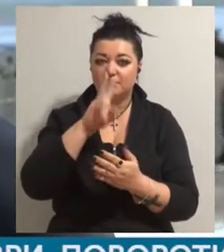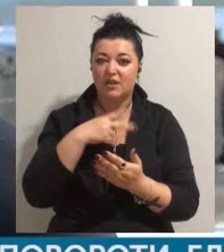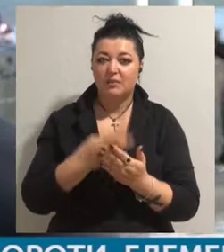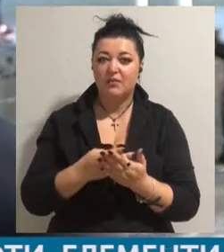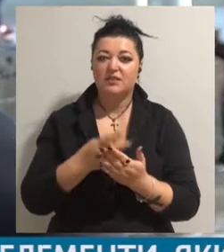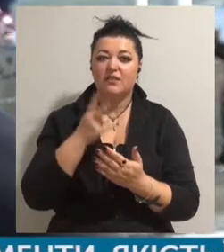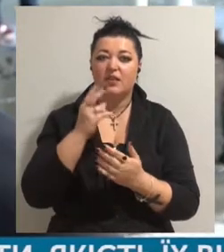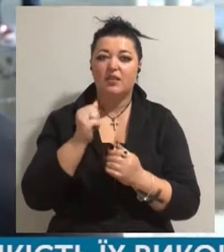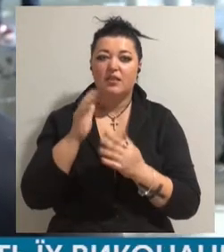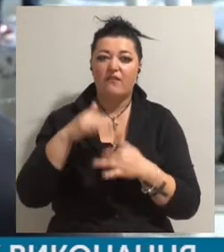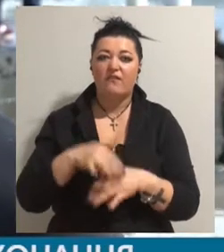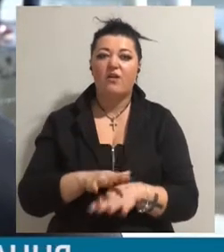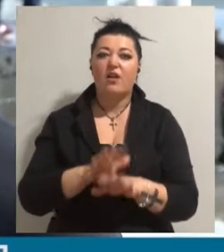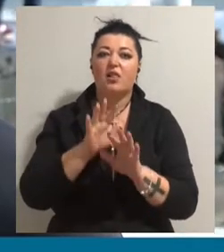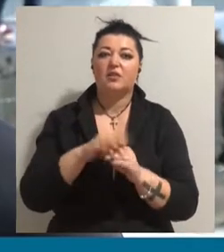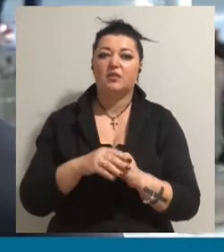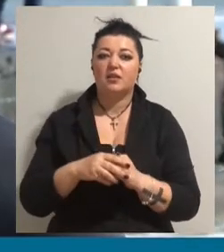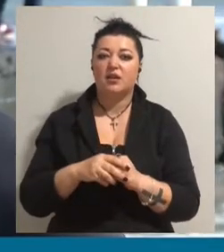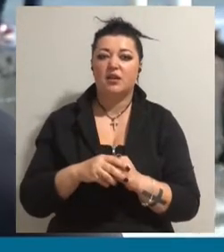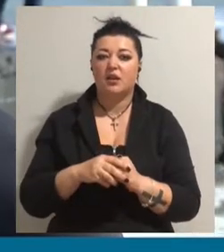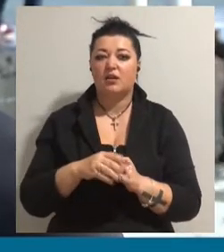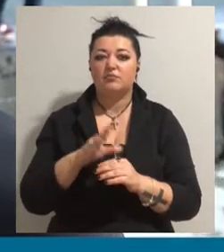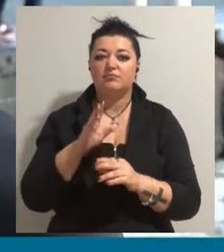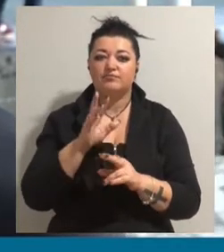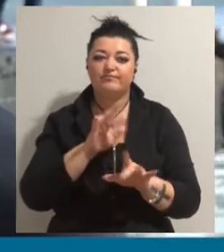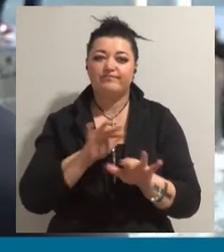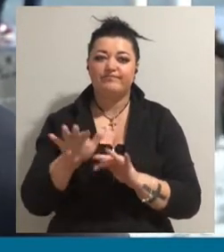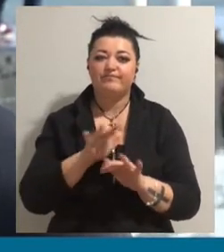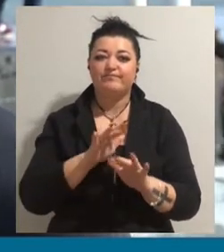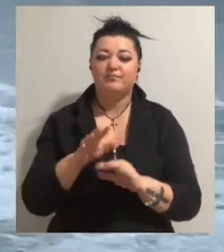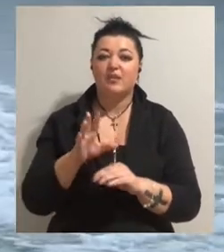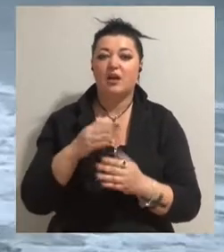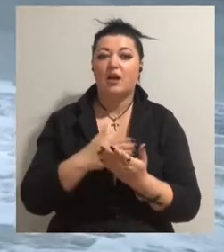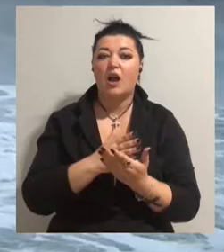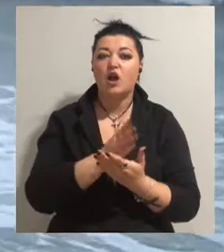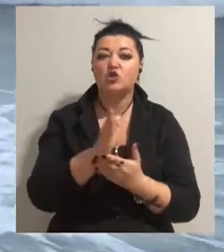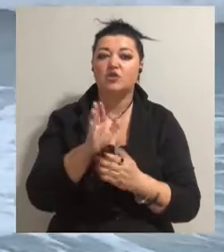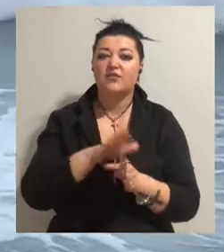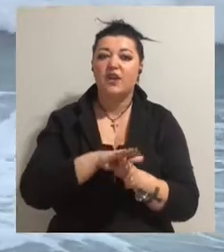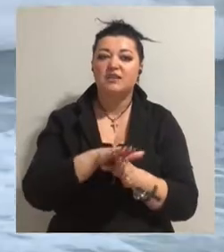то є маневри, повороти, елементи, качість їх іспільнення.